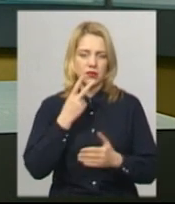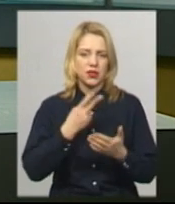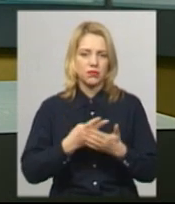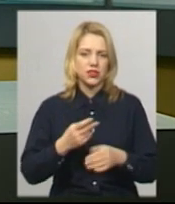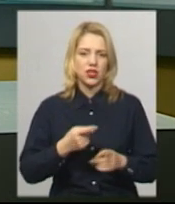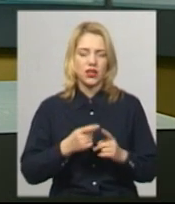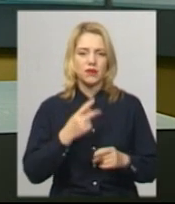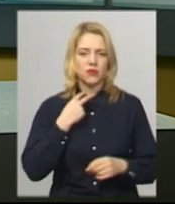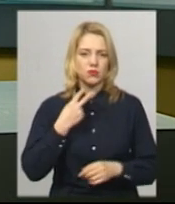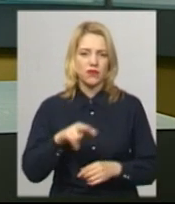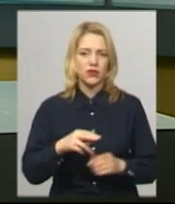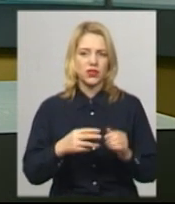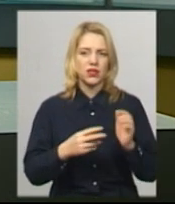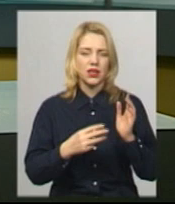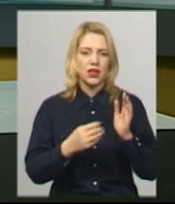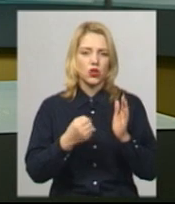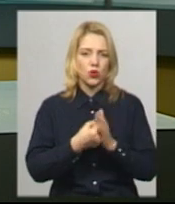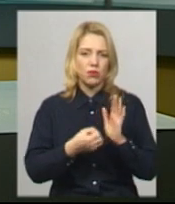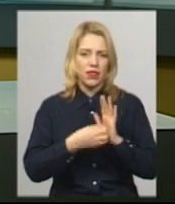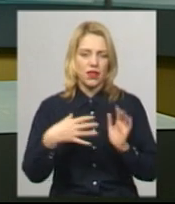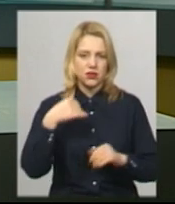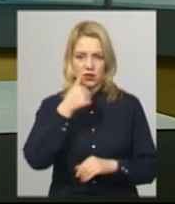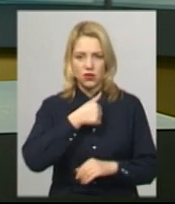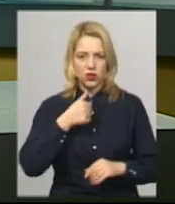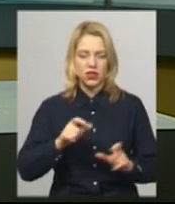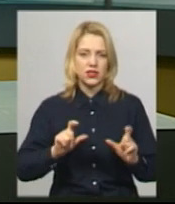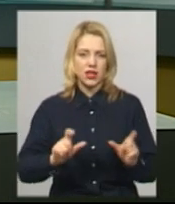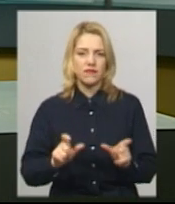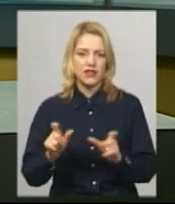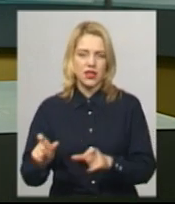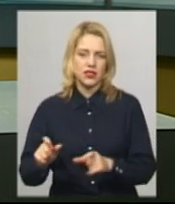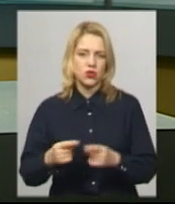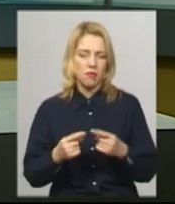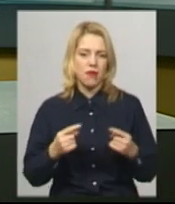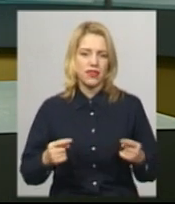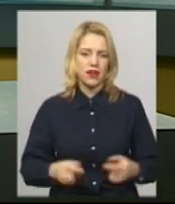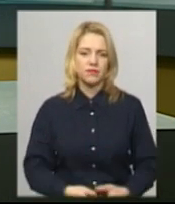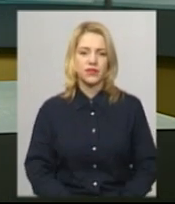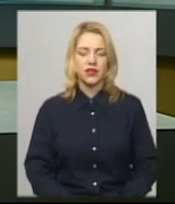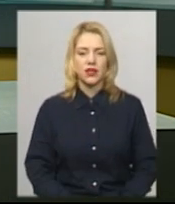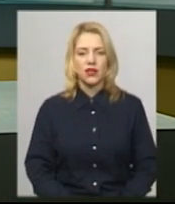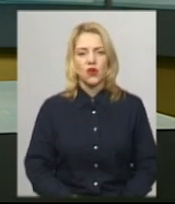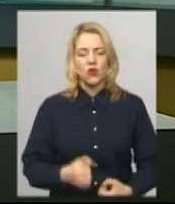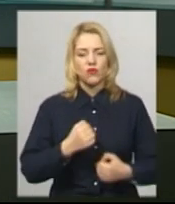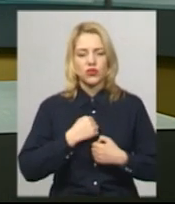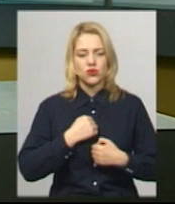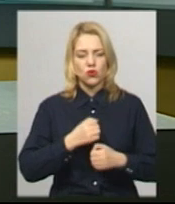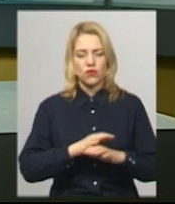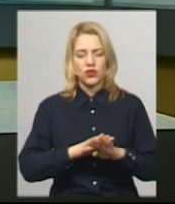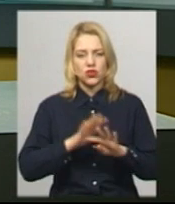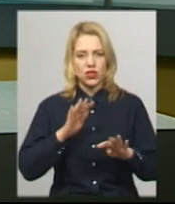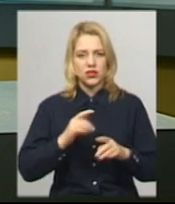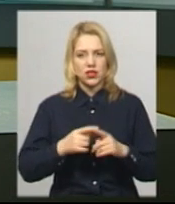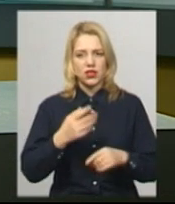строк від 8 до 15 років із конфіскацією майна. У військовій частині 3056 Національної гвардії